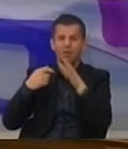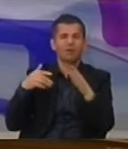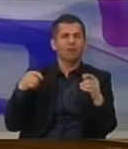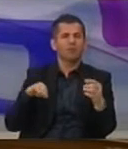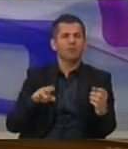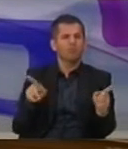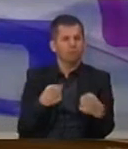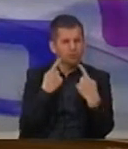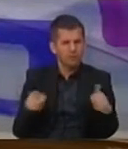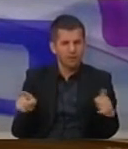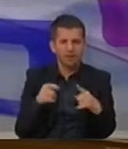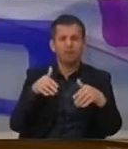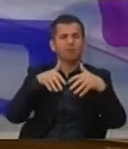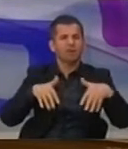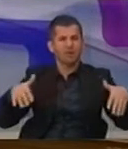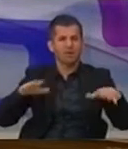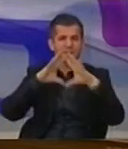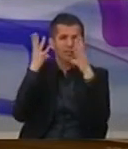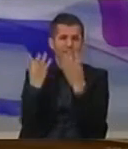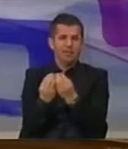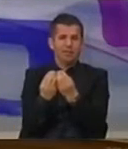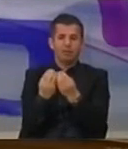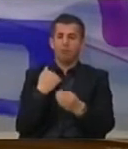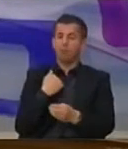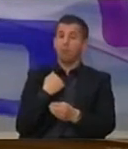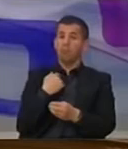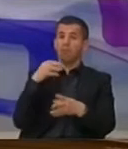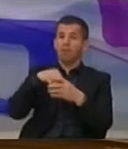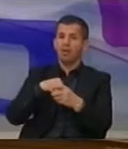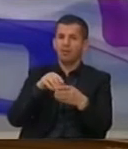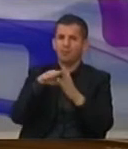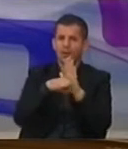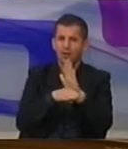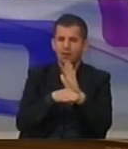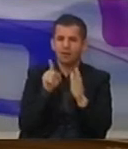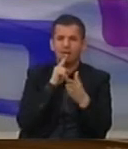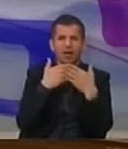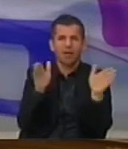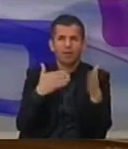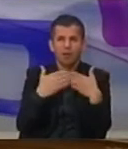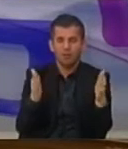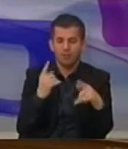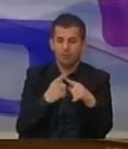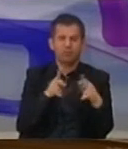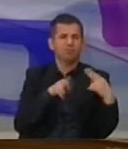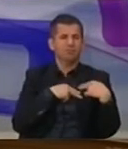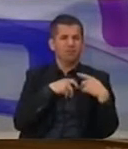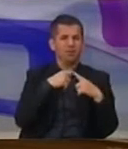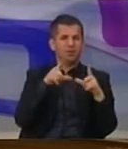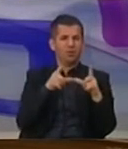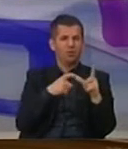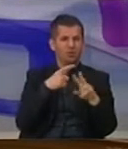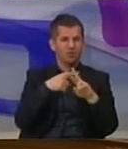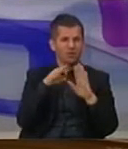baletin, ansamblin e tjerë, me që ne do të ndjekim politikat tila publike dhe kemi të tyrim kushtetus dhe